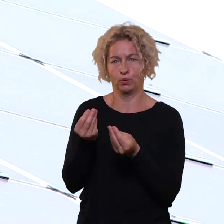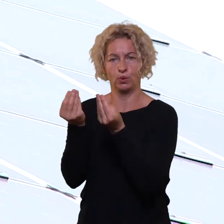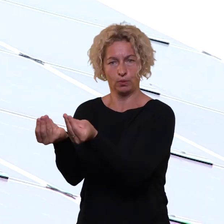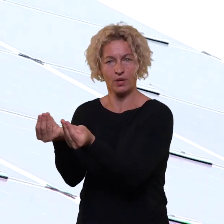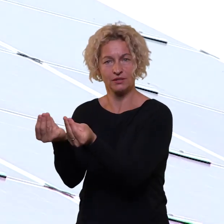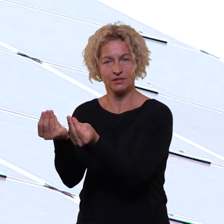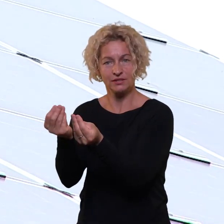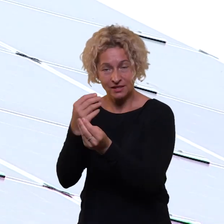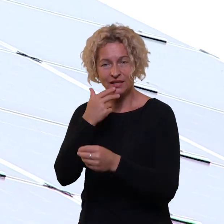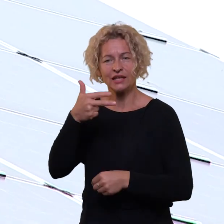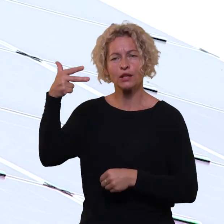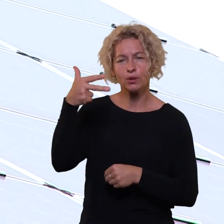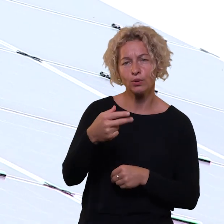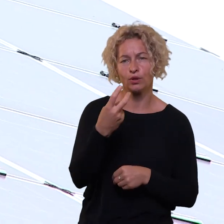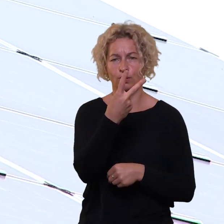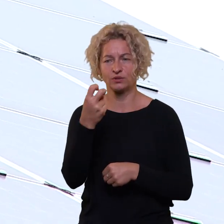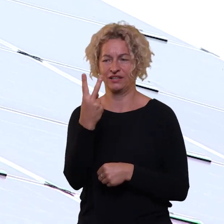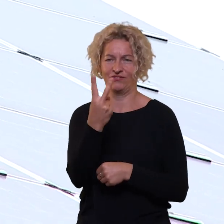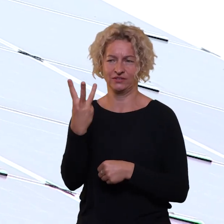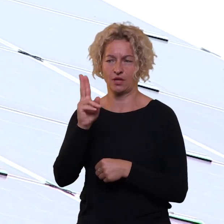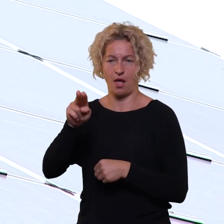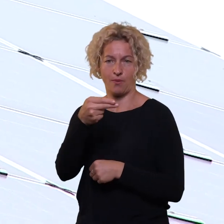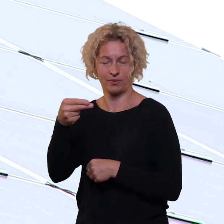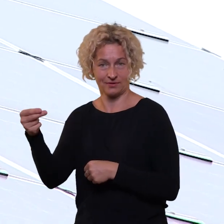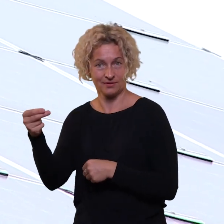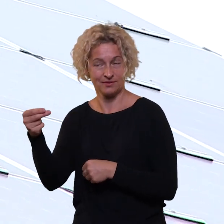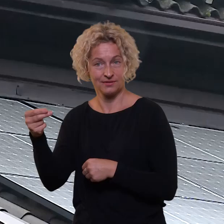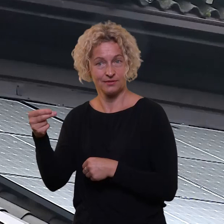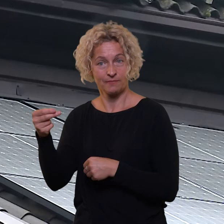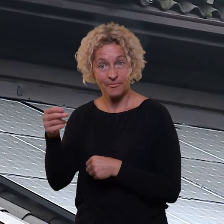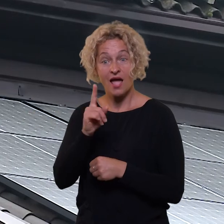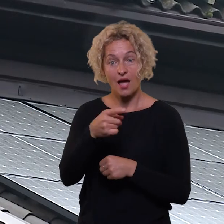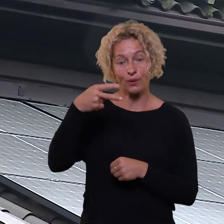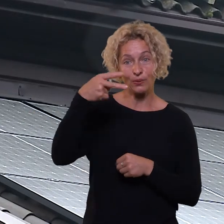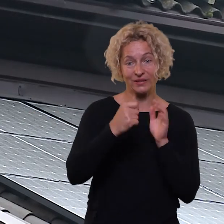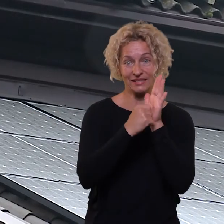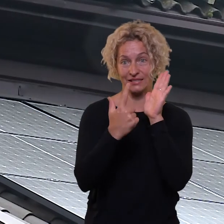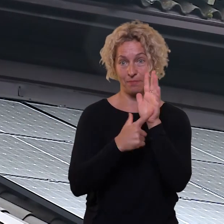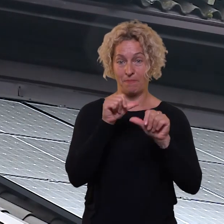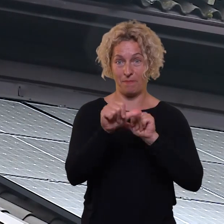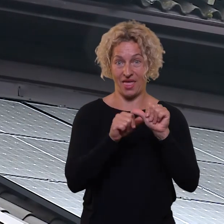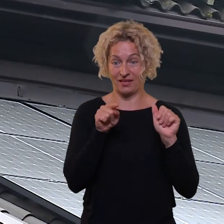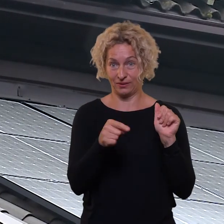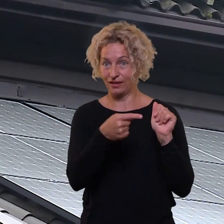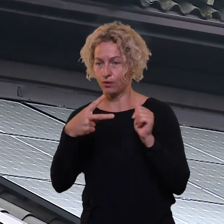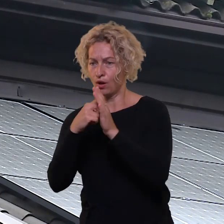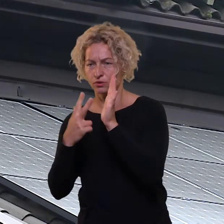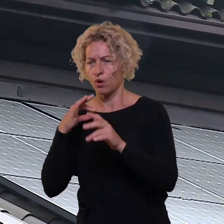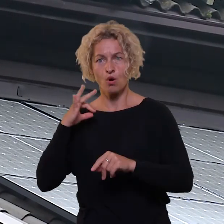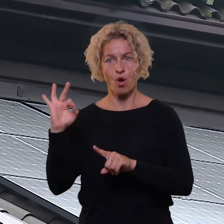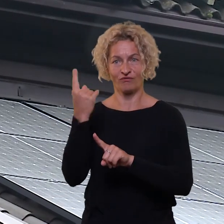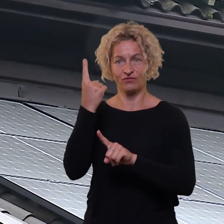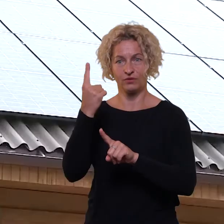10 kW, tai yra 3200 eurų. 2018 metais 1 saulės